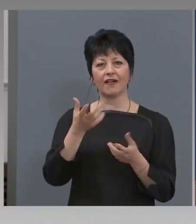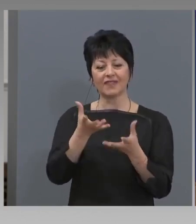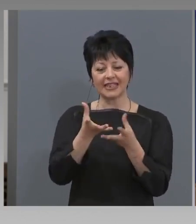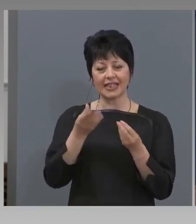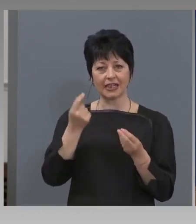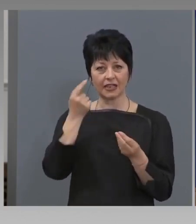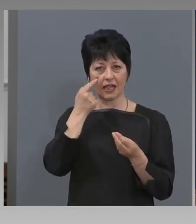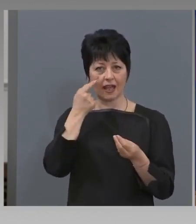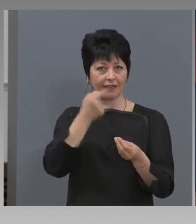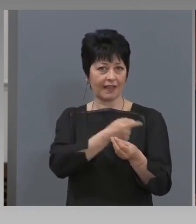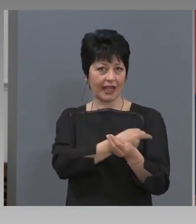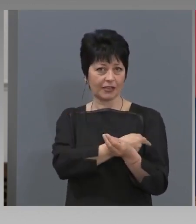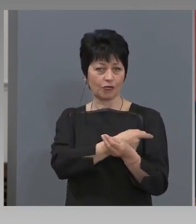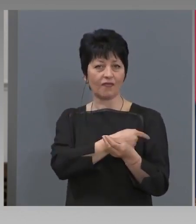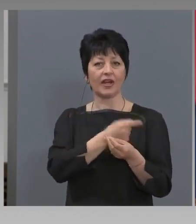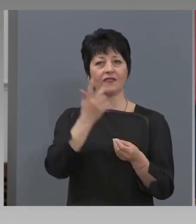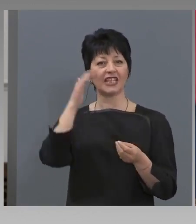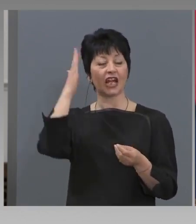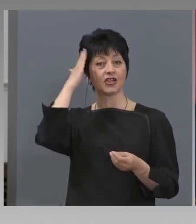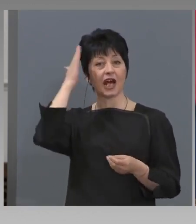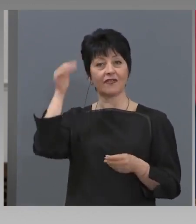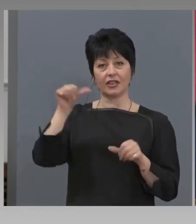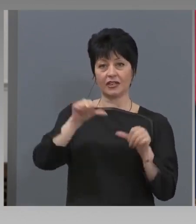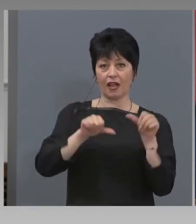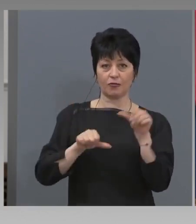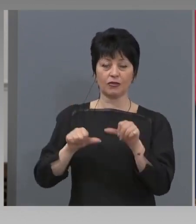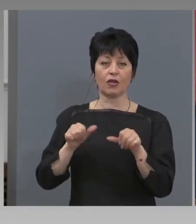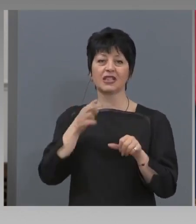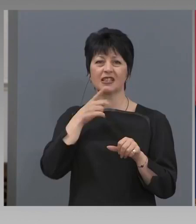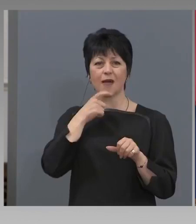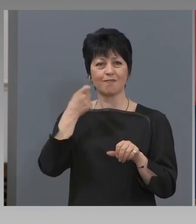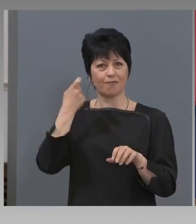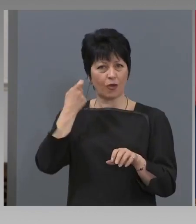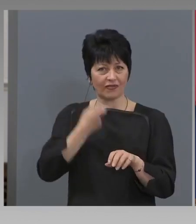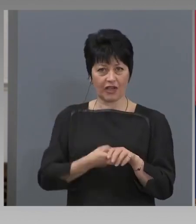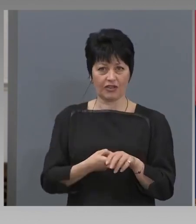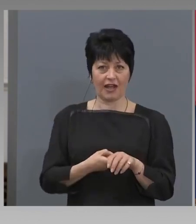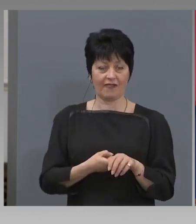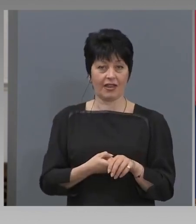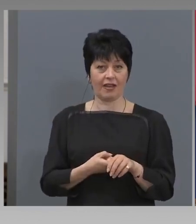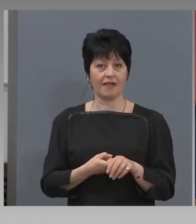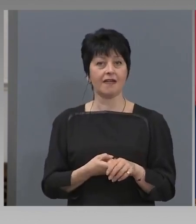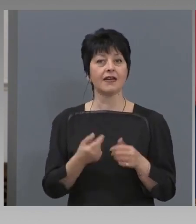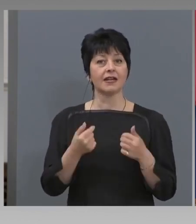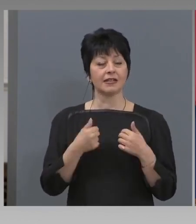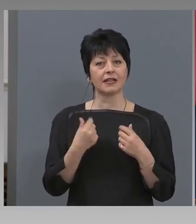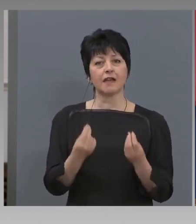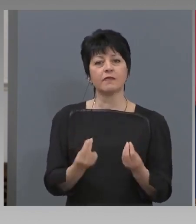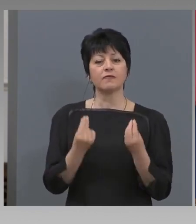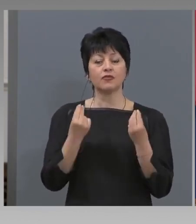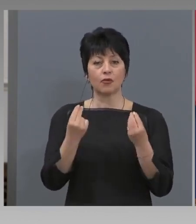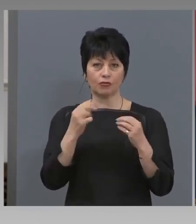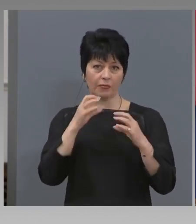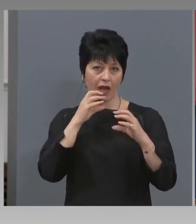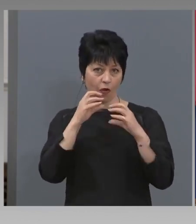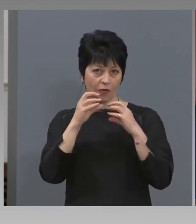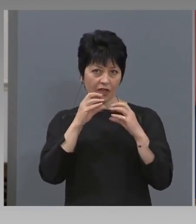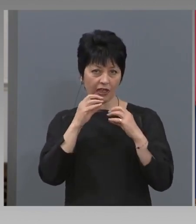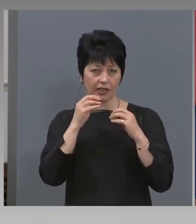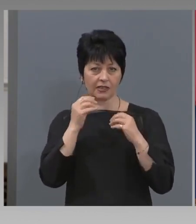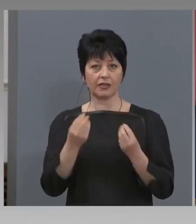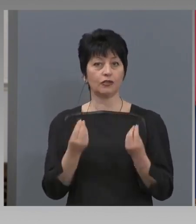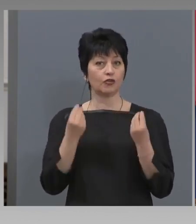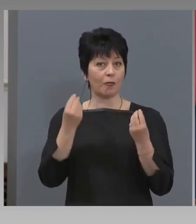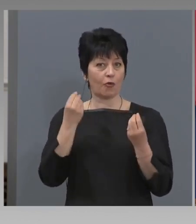държавната лаборатория за подтвърждаване. Така че ние и сега имаме добра комуникация, добро е